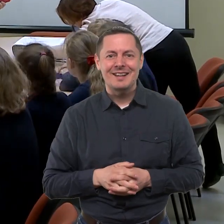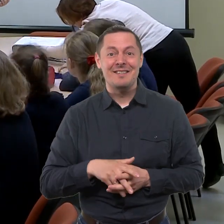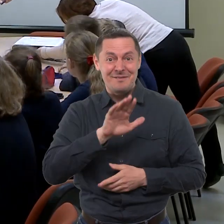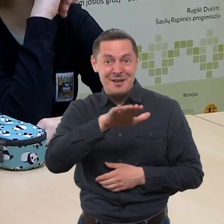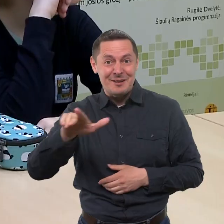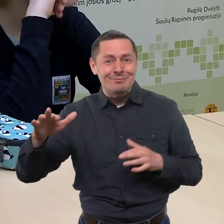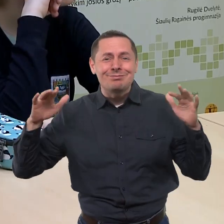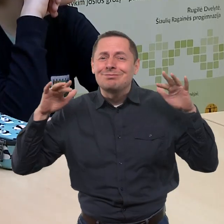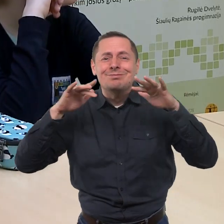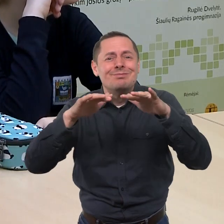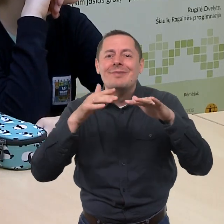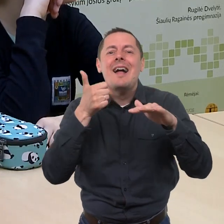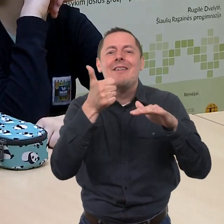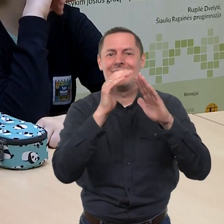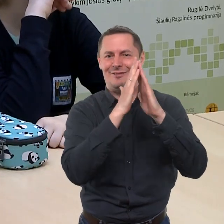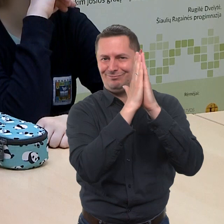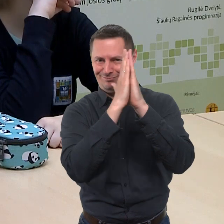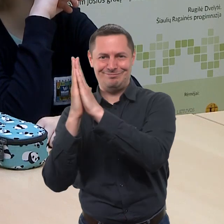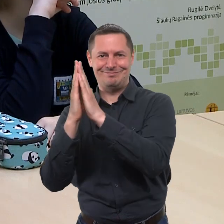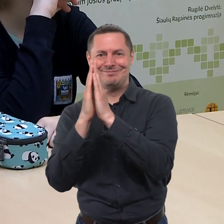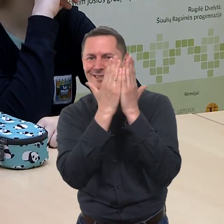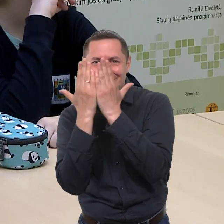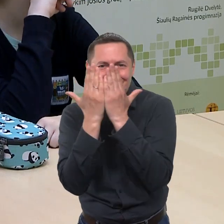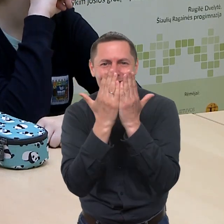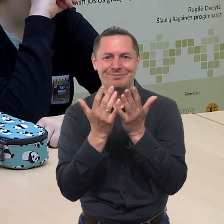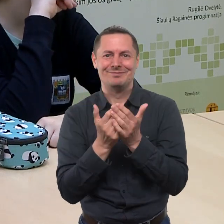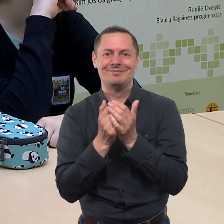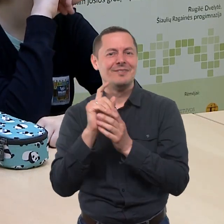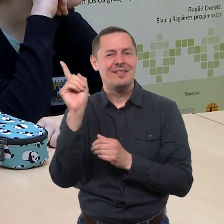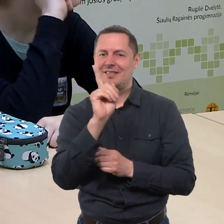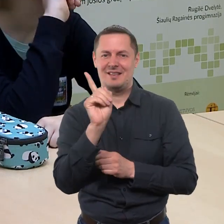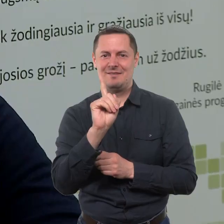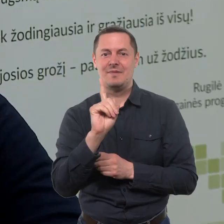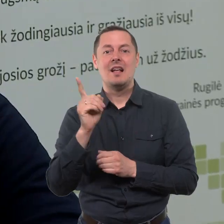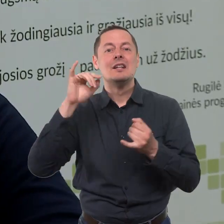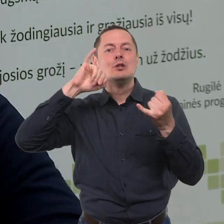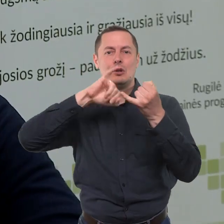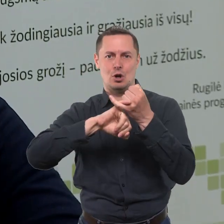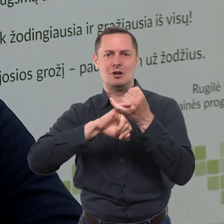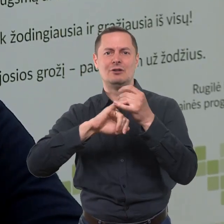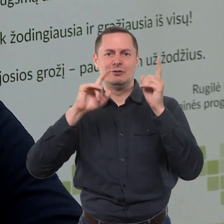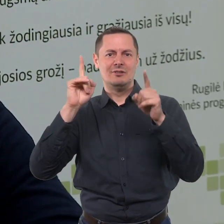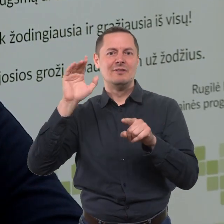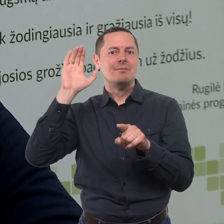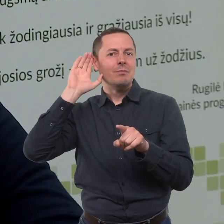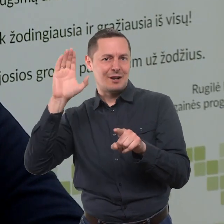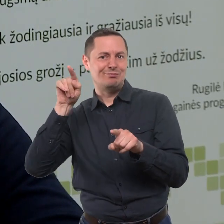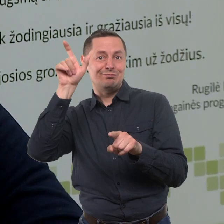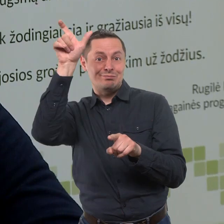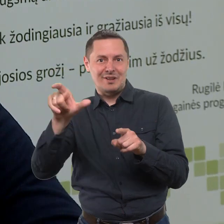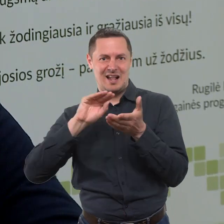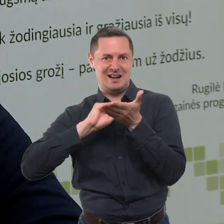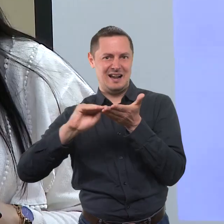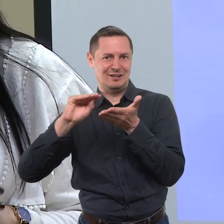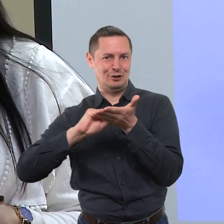didžiolis burys jaunųjų mūsų miesto skaitovų. Tiesa, šį kartą jie čia atvyko ne knygų skaityti, o susipažinti su įdomi bei